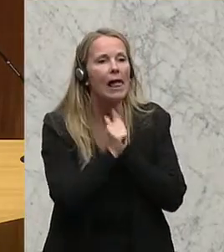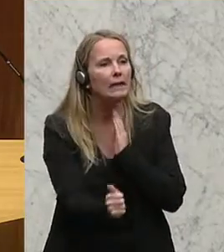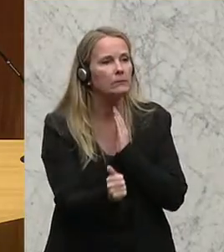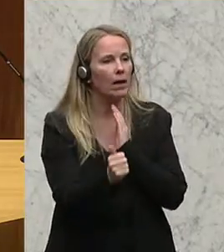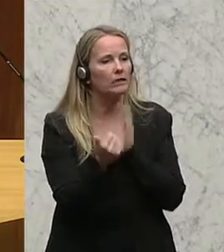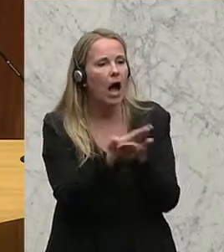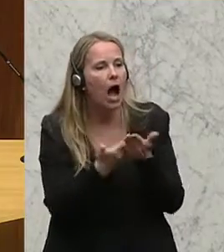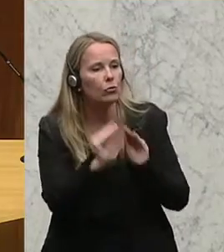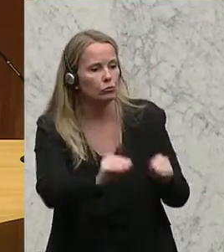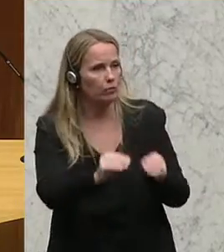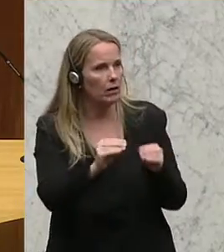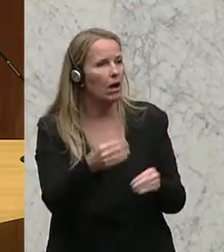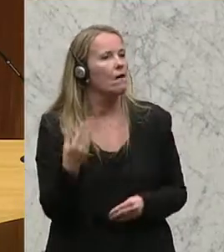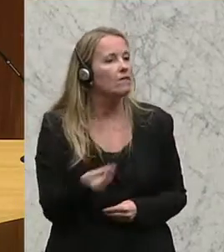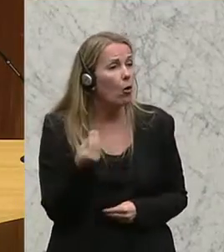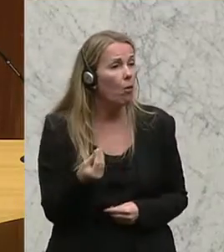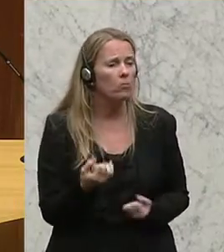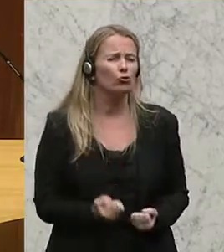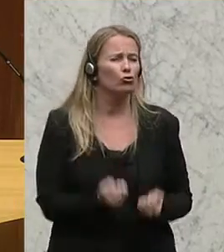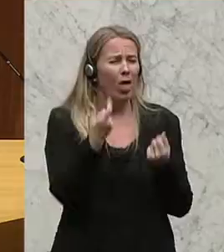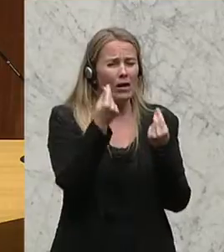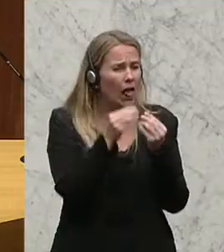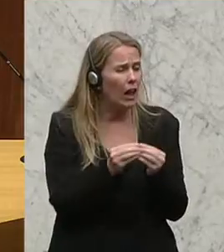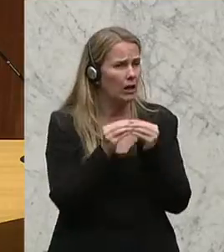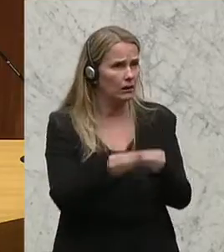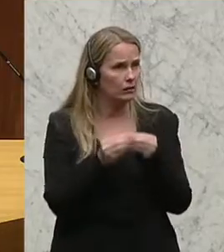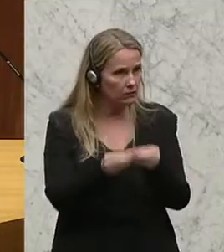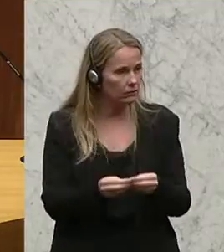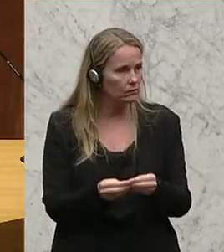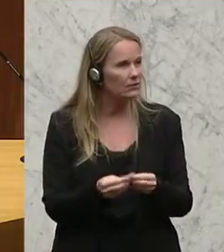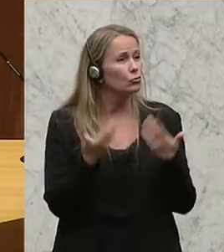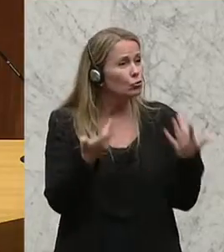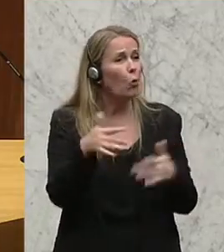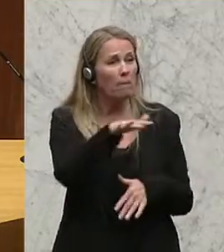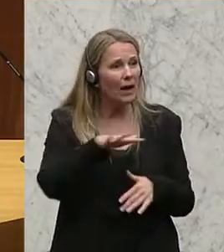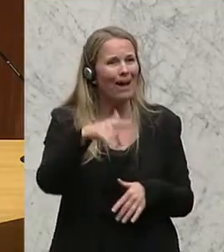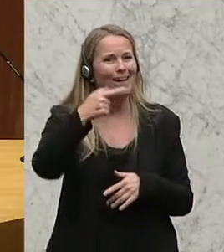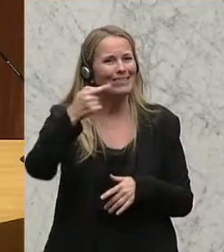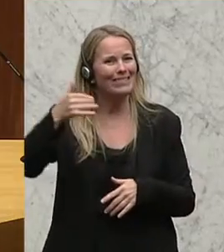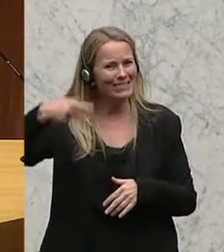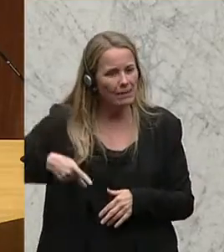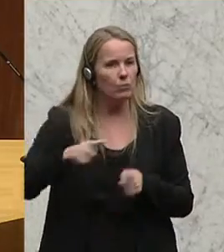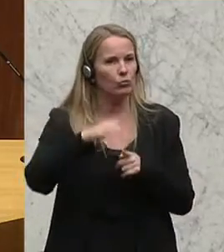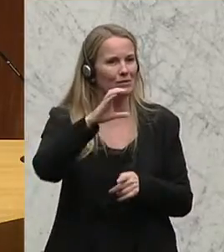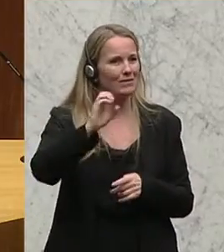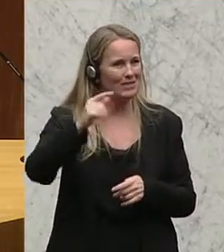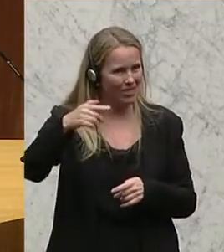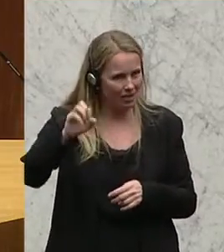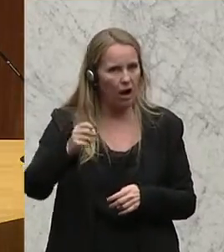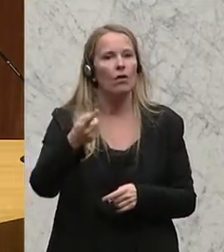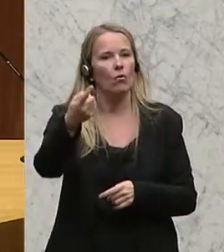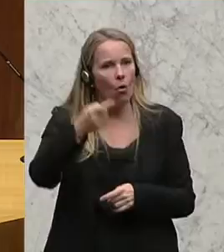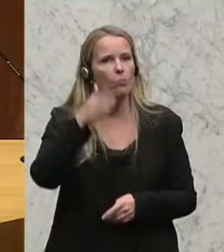Bereich auszubilden, weil er so kaum über die Runden kommt. Und in diesem Bereich, DITIB und CETA, kommt auf den